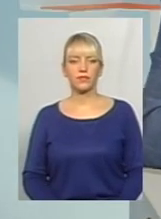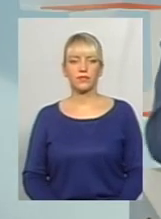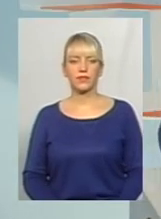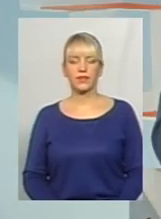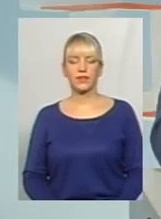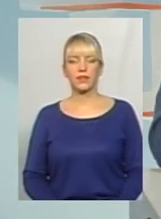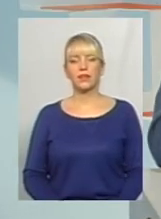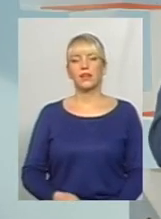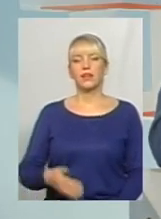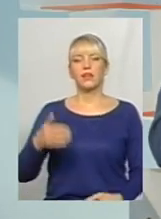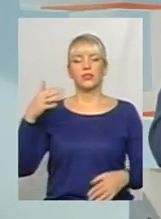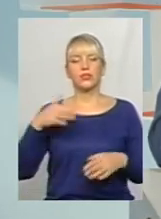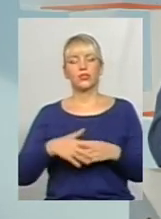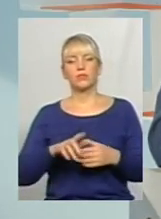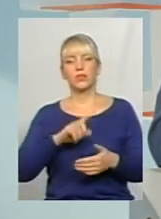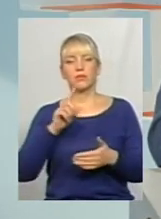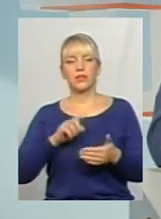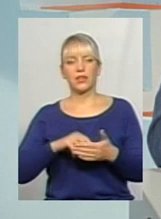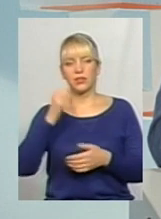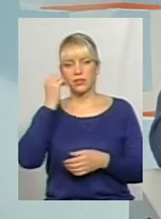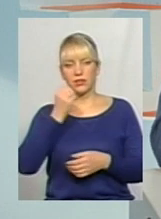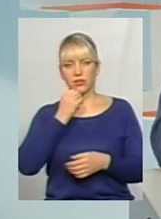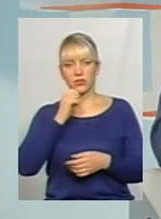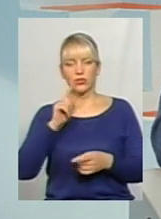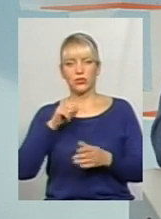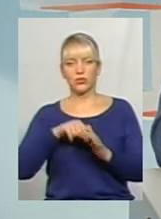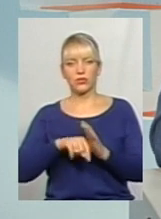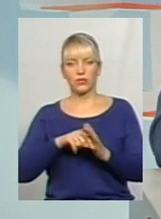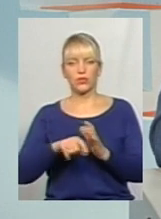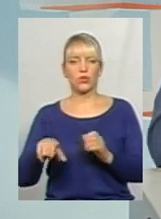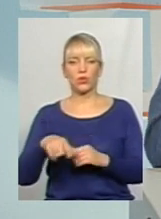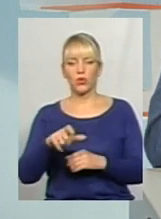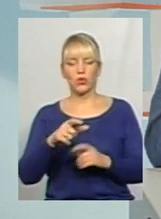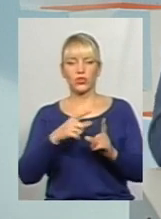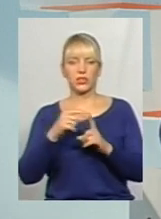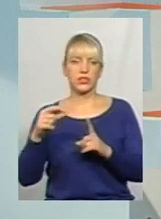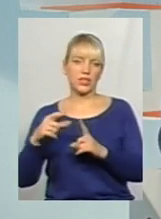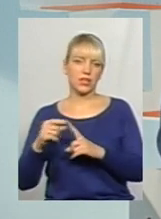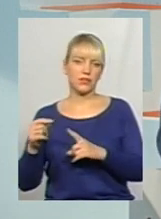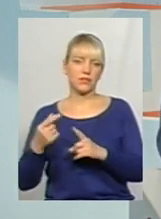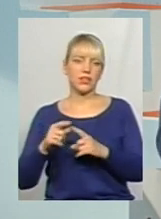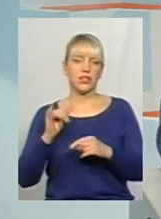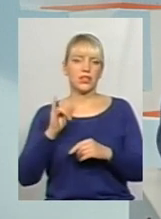Зрозумілое питання. Дякую. Стосовно дорожніх заків, стосовно ревізії,